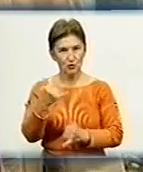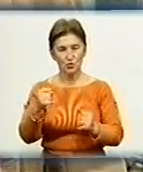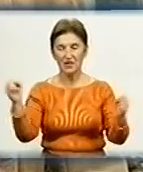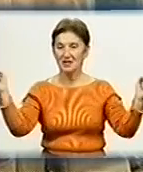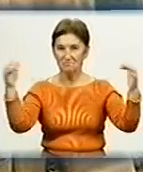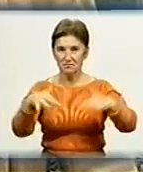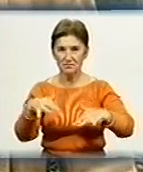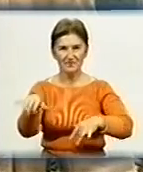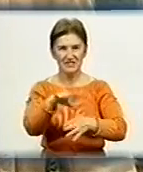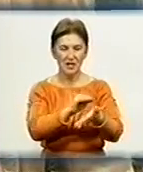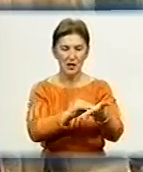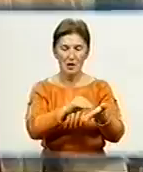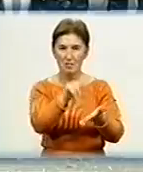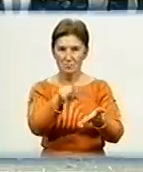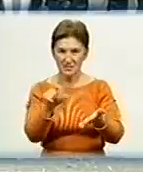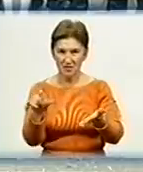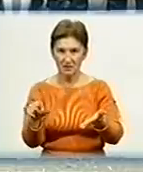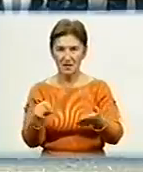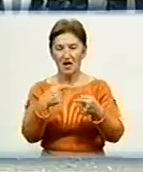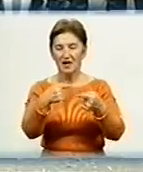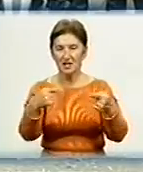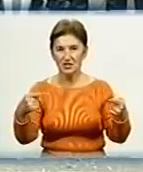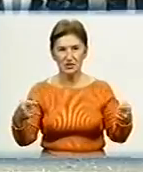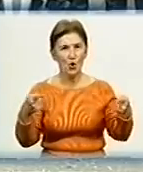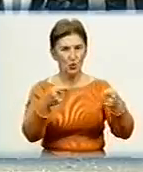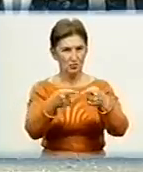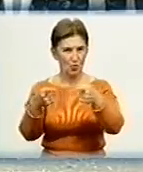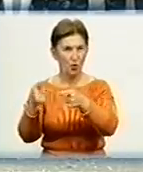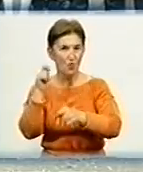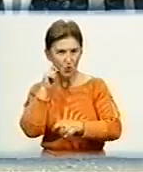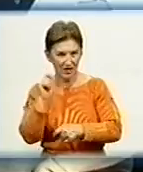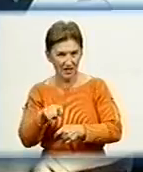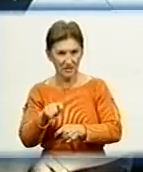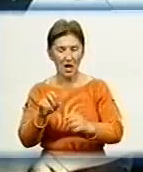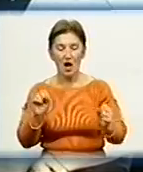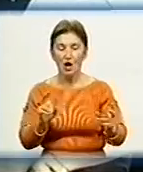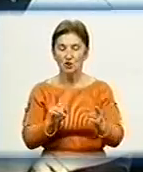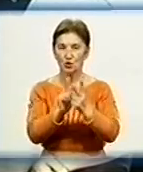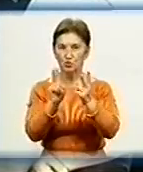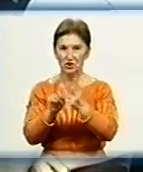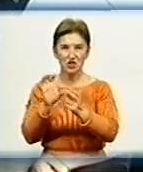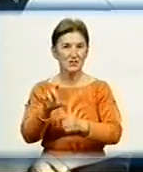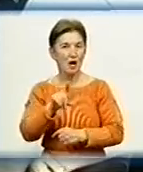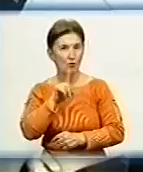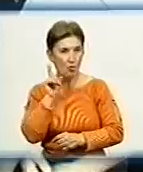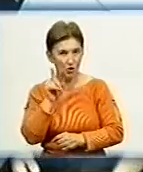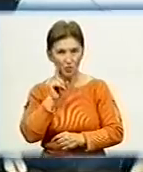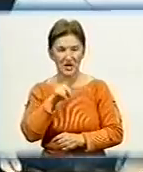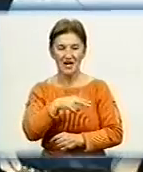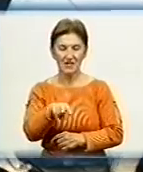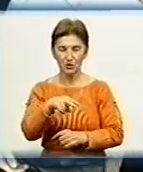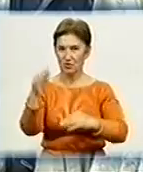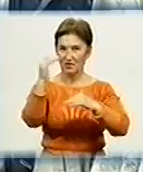сучасні українські письменники, новелісти з різних куточків України. В програмі фесту зустрічі з учнівською молоддю, літературні вечори,